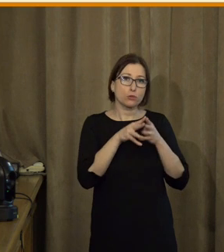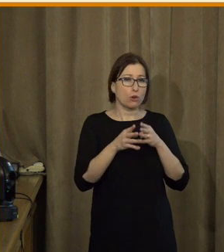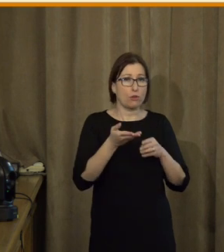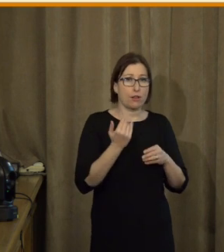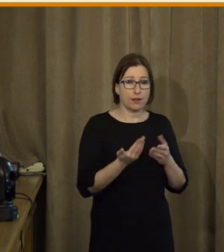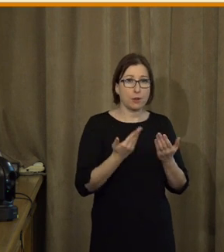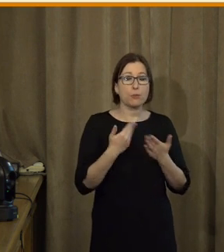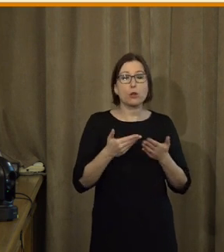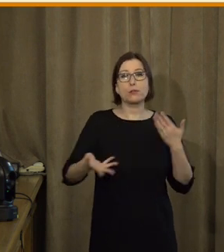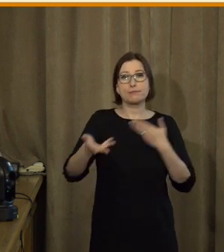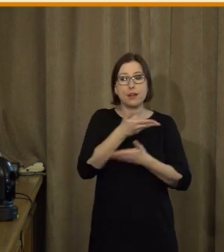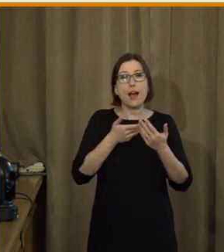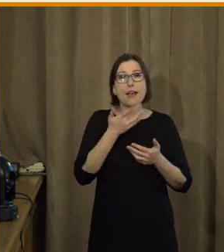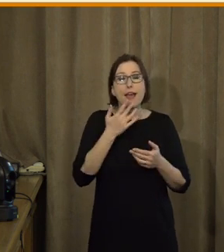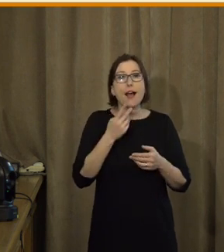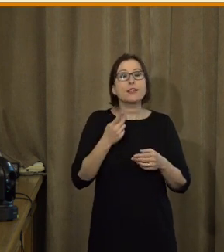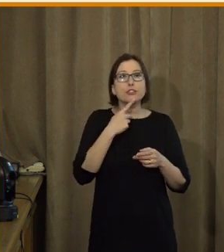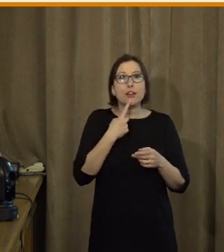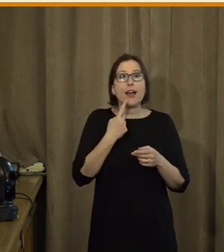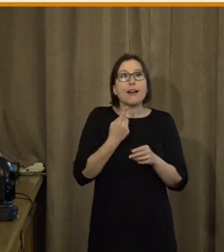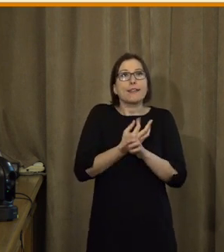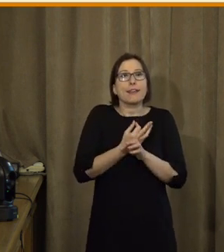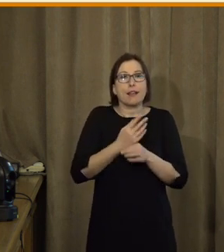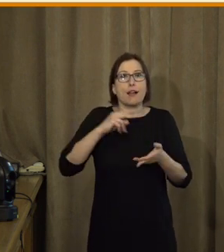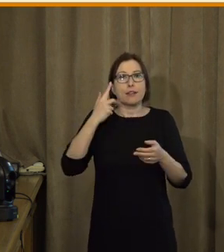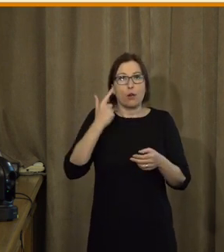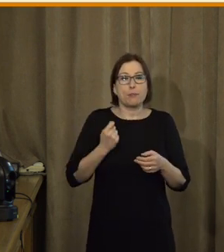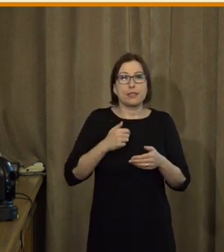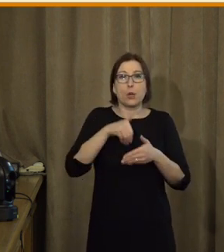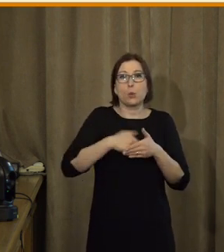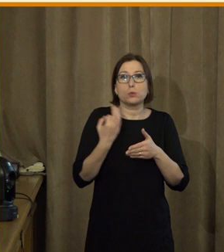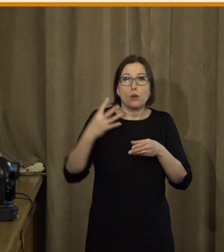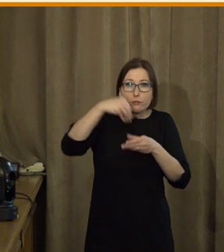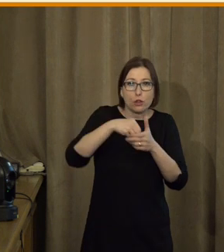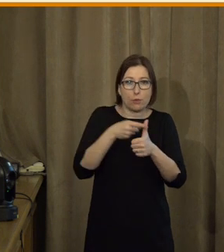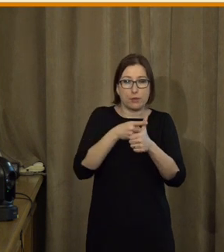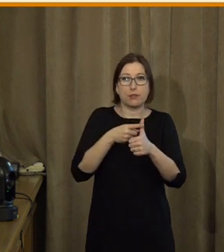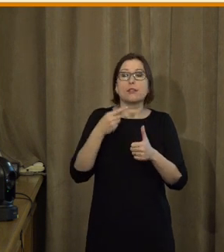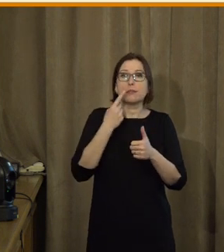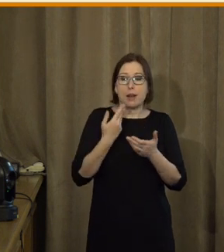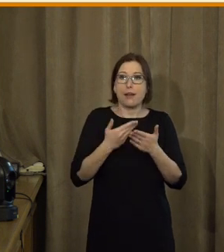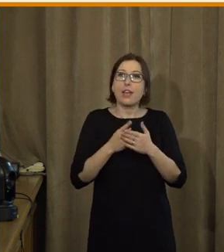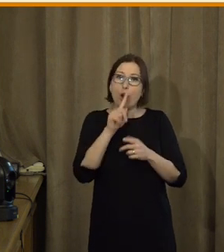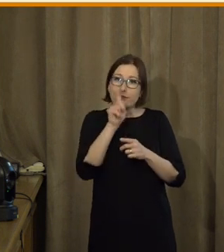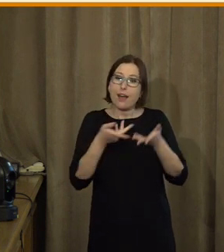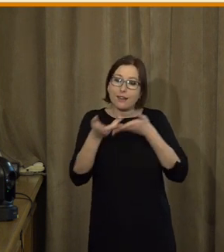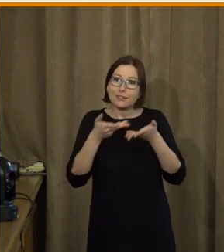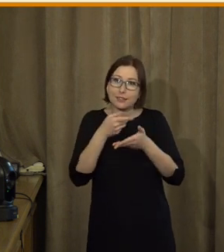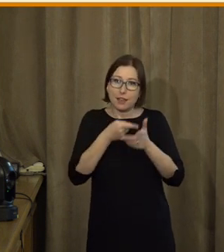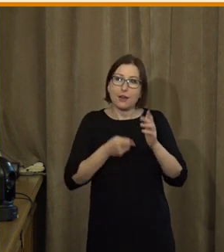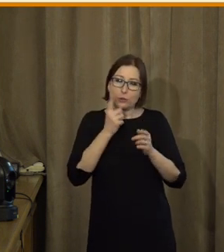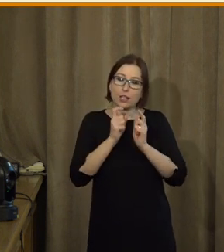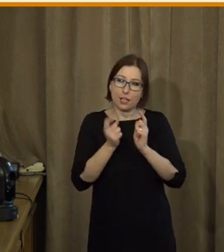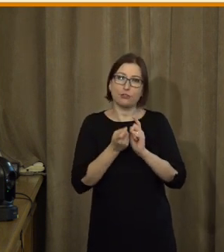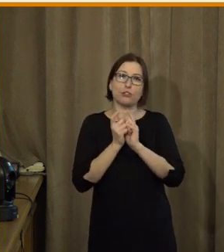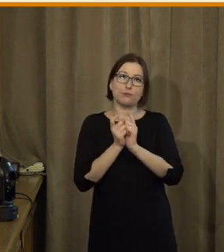diskuze, jak vlastně definovat ty digitální kompetence, co to všechno zahrnuje, co tam všechno patří. To znamená, to je ještě nějaký další krok, který nás čeká.